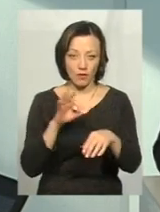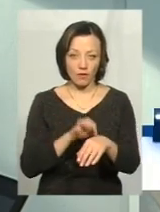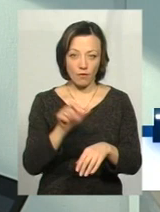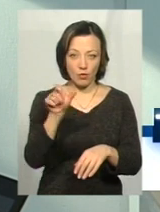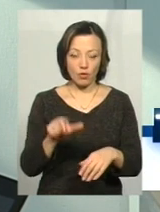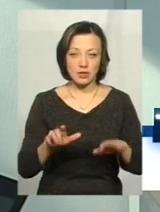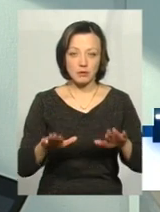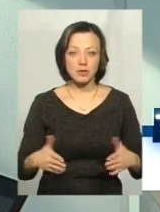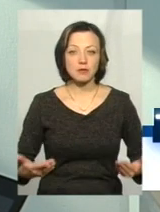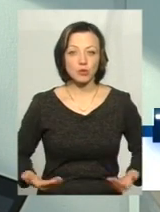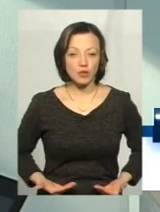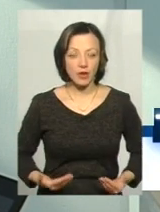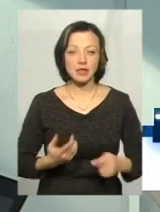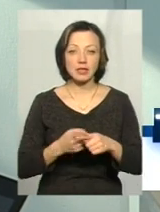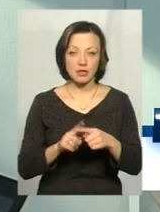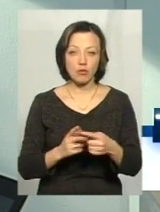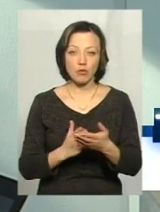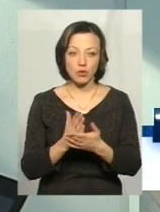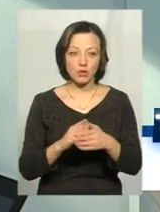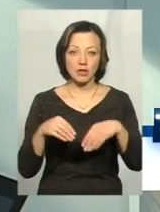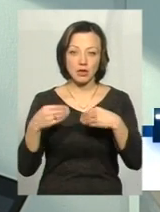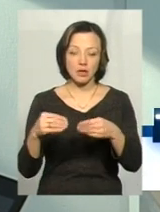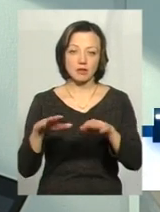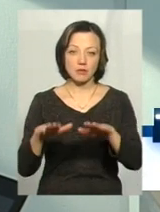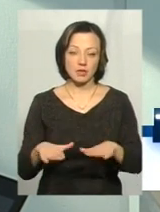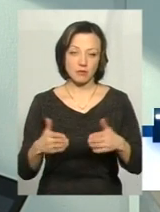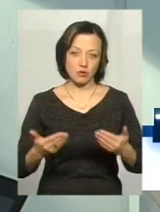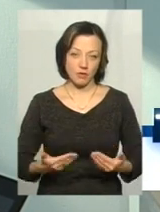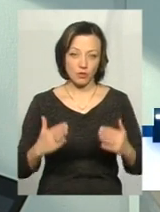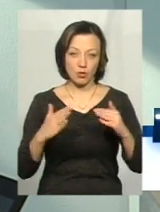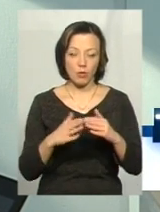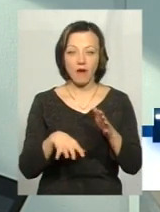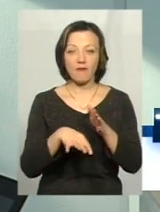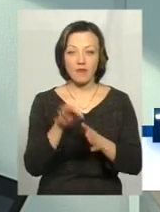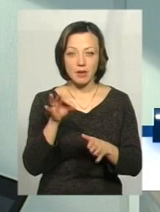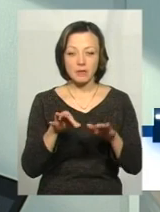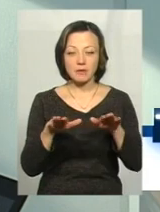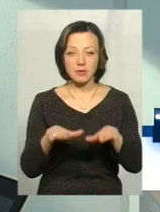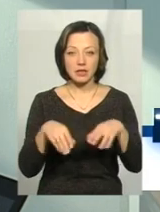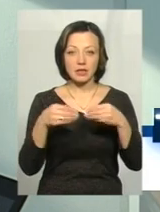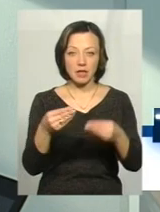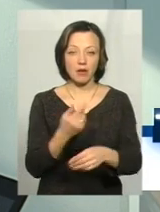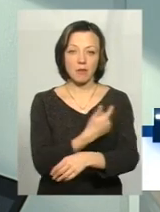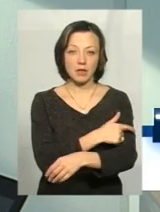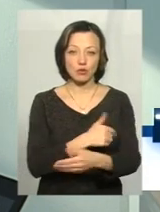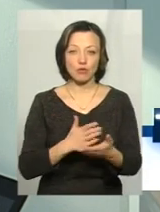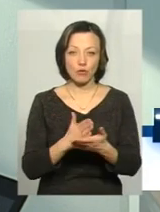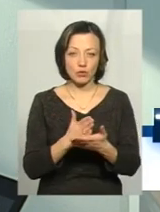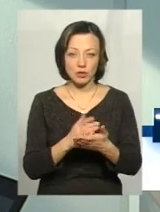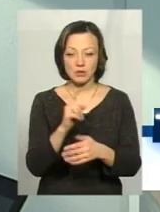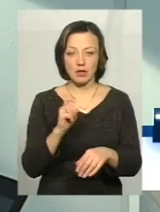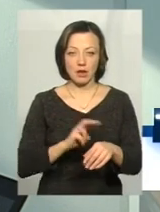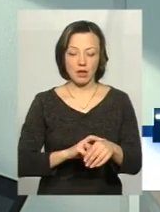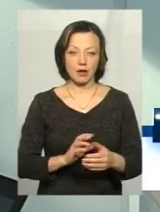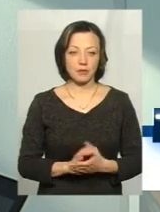місцем проживання надати таку послугу. Оця послуга буде надана за місцем проживання. Вибір місця надання медичної послуги за